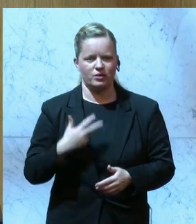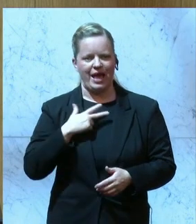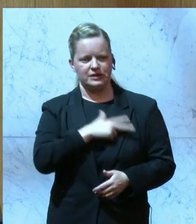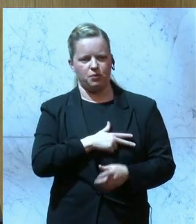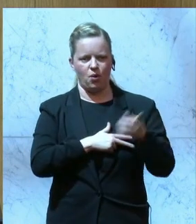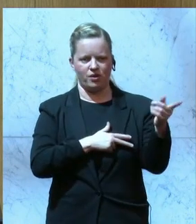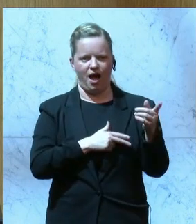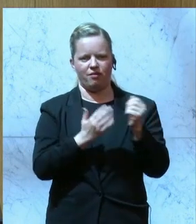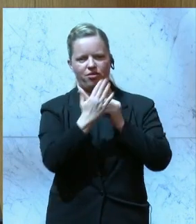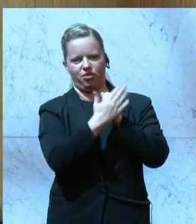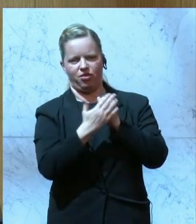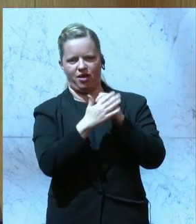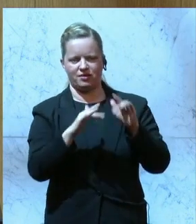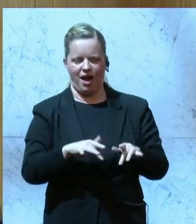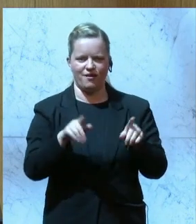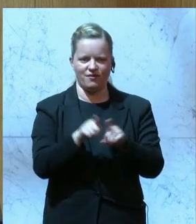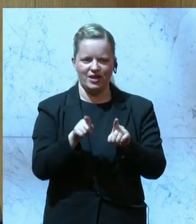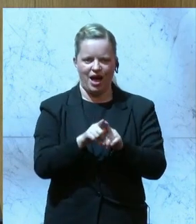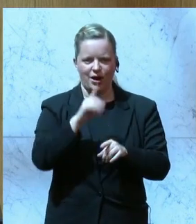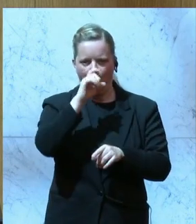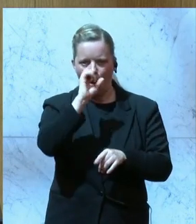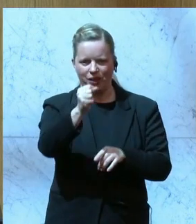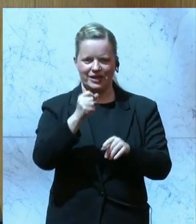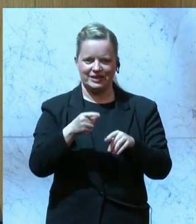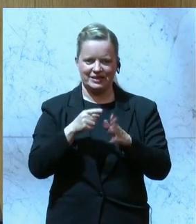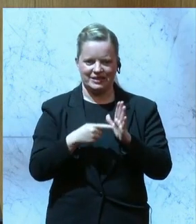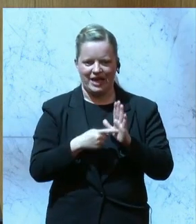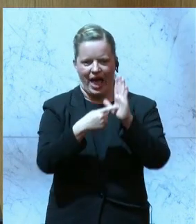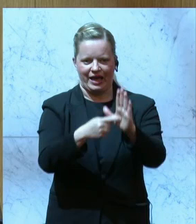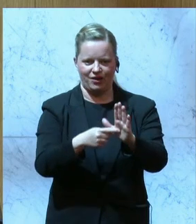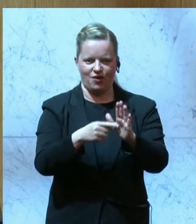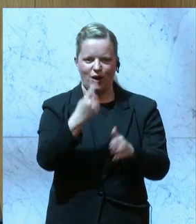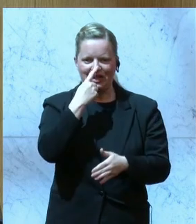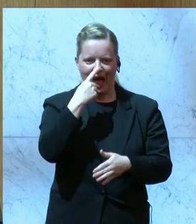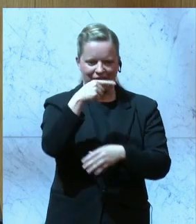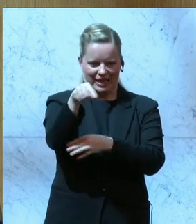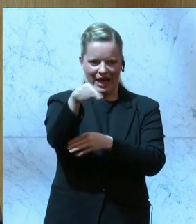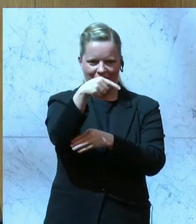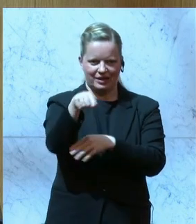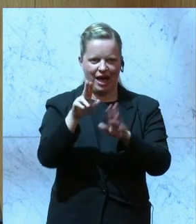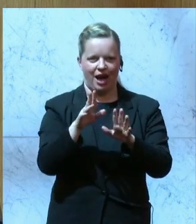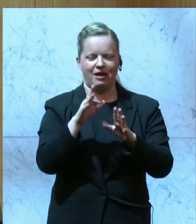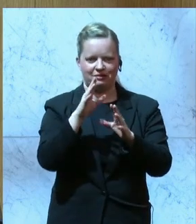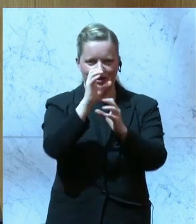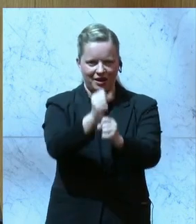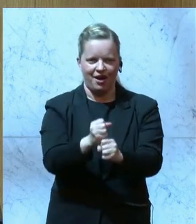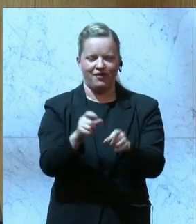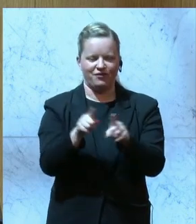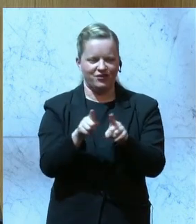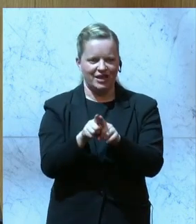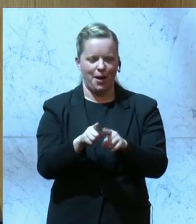Scheinwelt vor, hält uns die Karotte mit der 32-Stunden-Woche vor die Nase. Das kommt mir irgendwie vor, wie aus Bildern